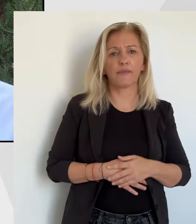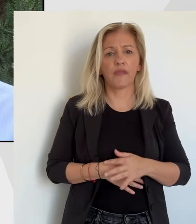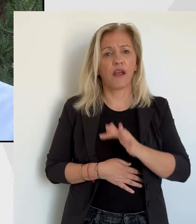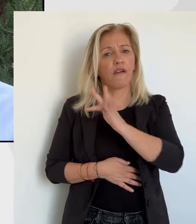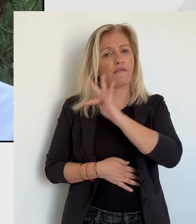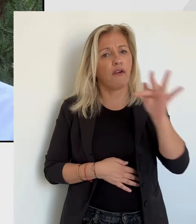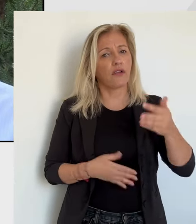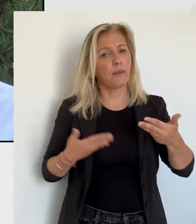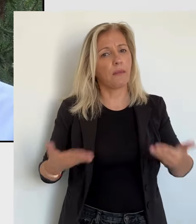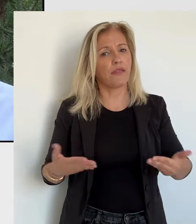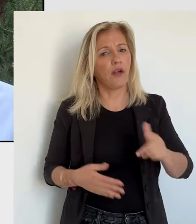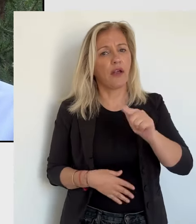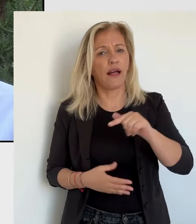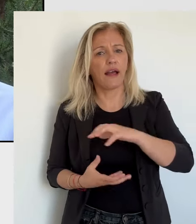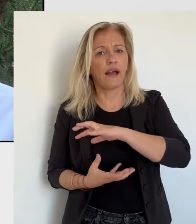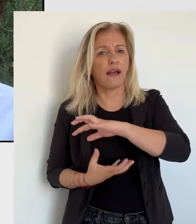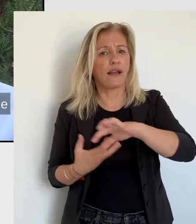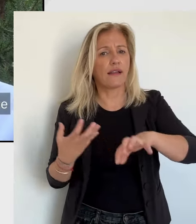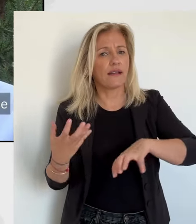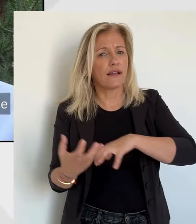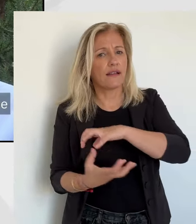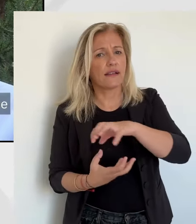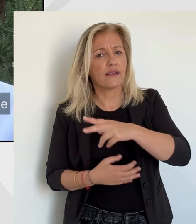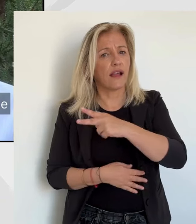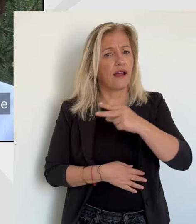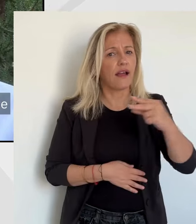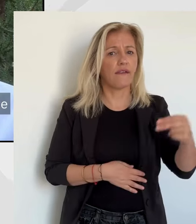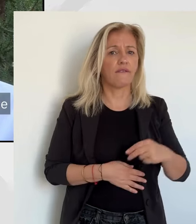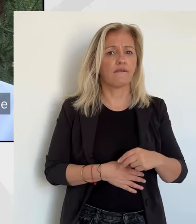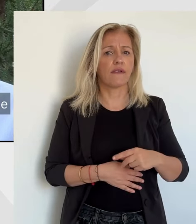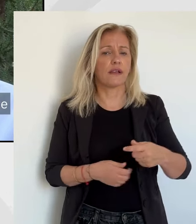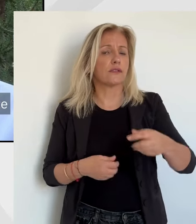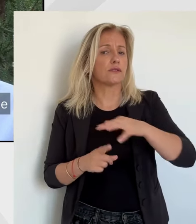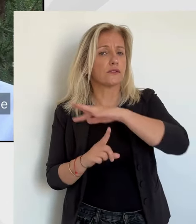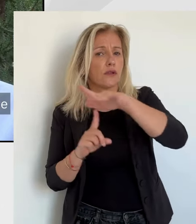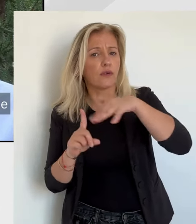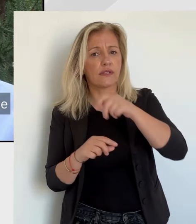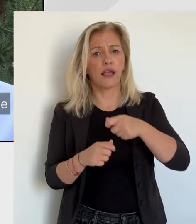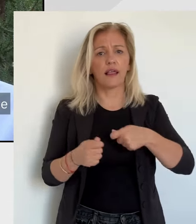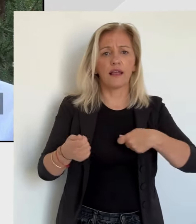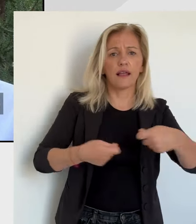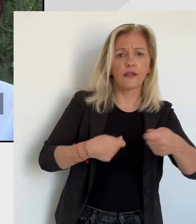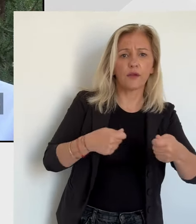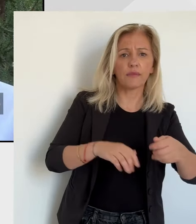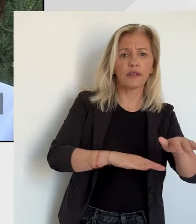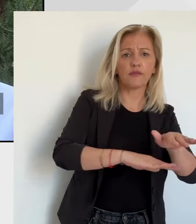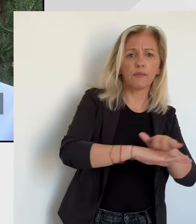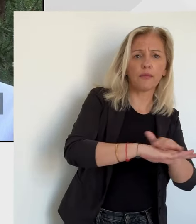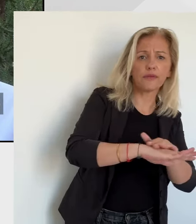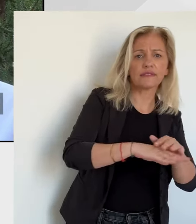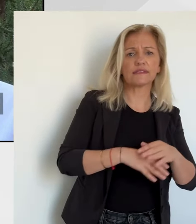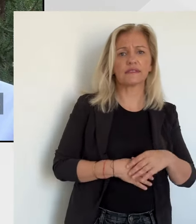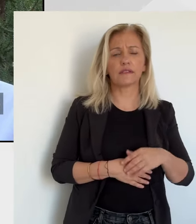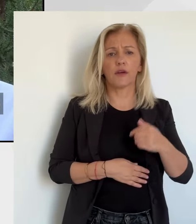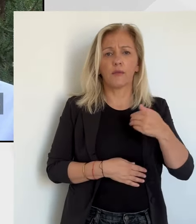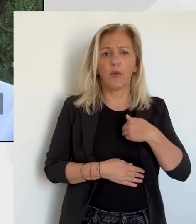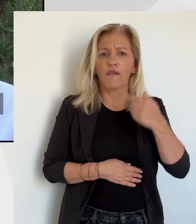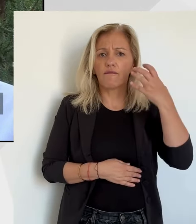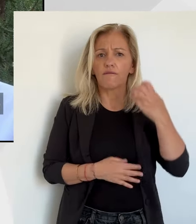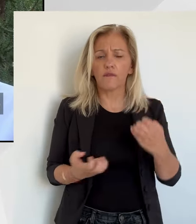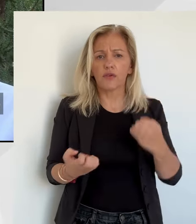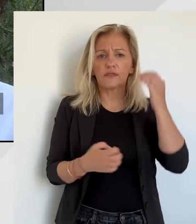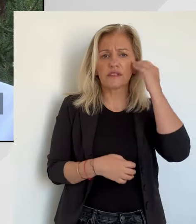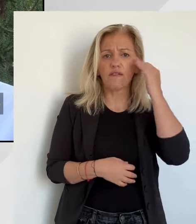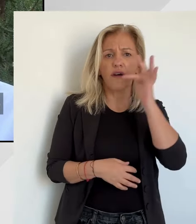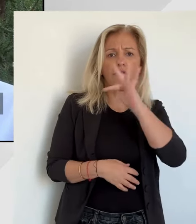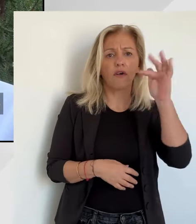'hui et avec qui. Partant de là, évidemment, la Corse a toute sa place dans cet ensemble de décisions et